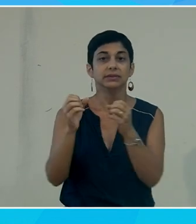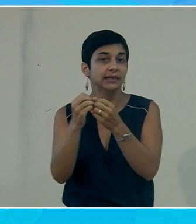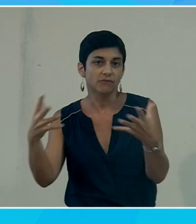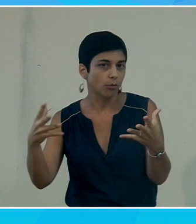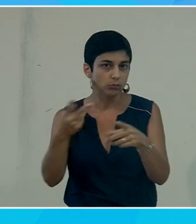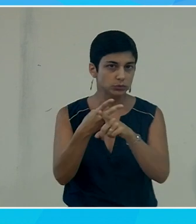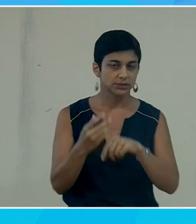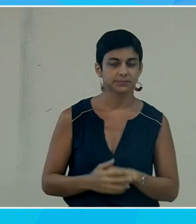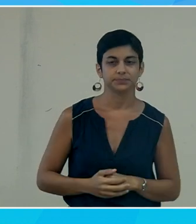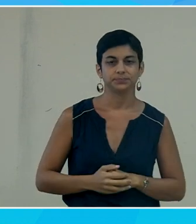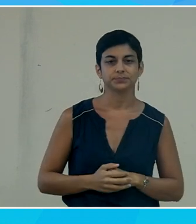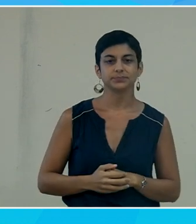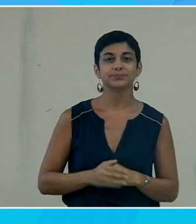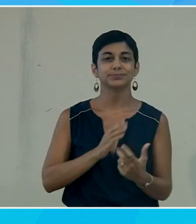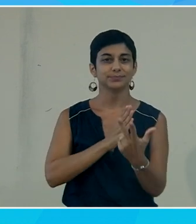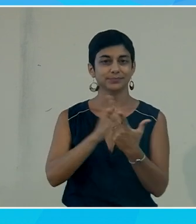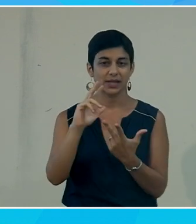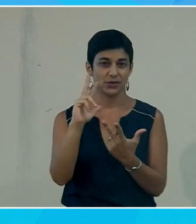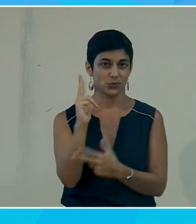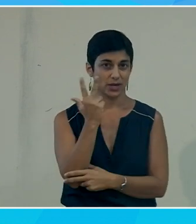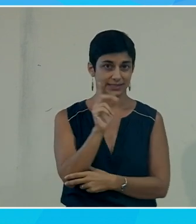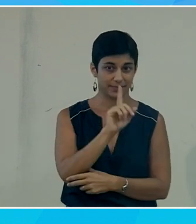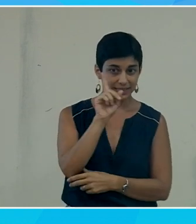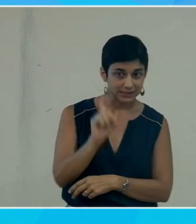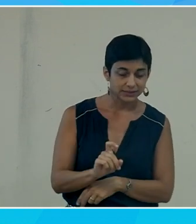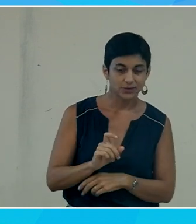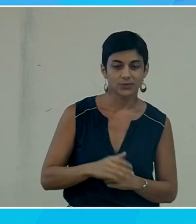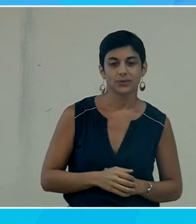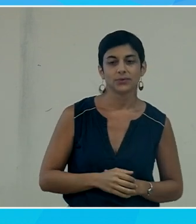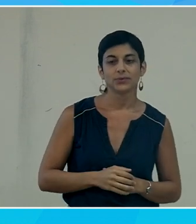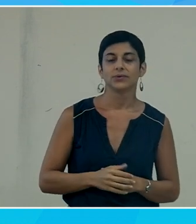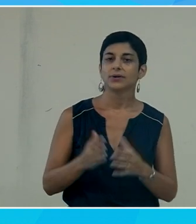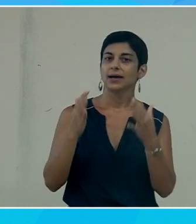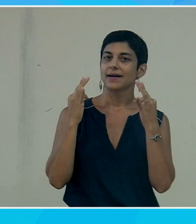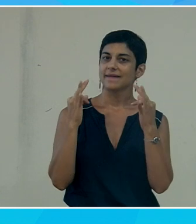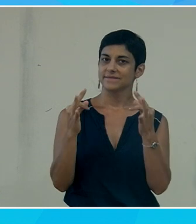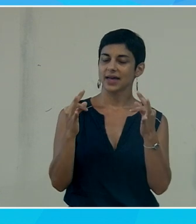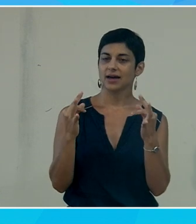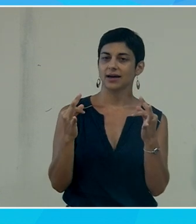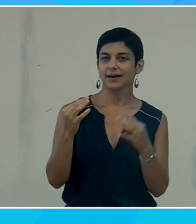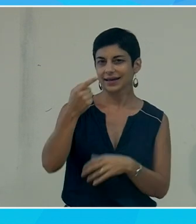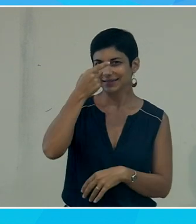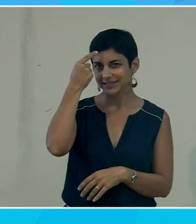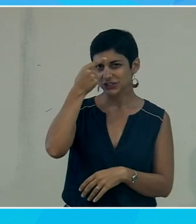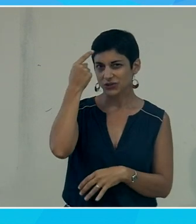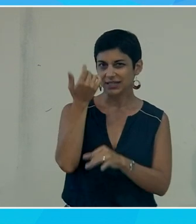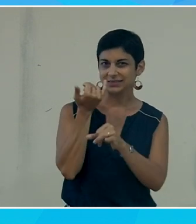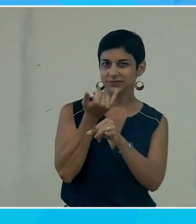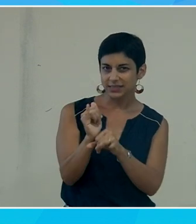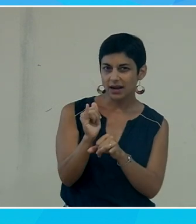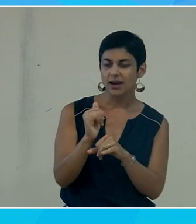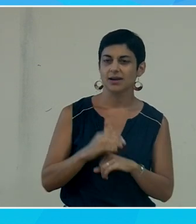et enfin la troisième question c'est par rapport à l'intelligence artificielle